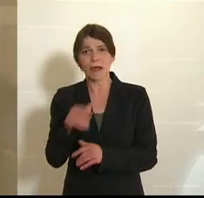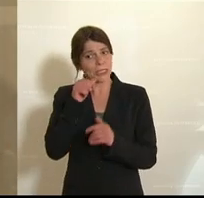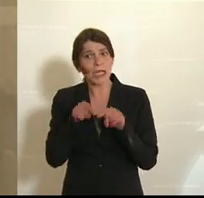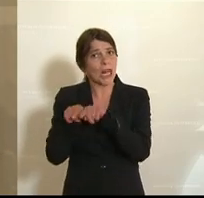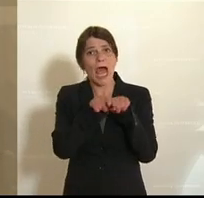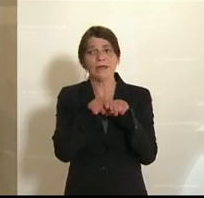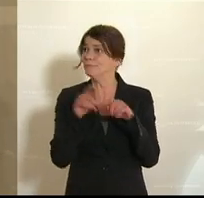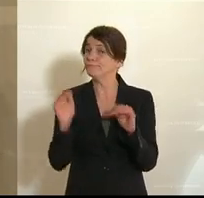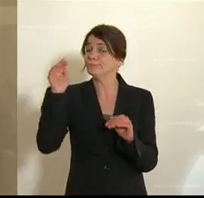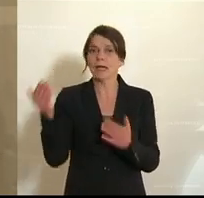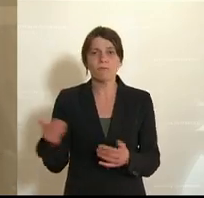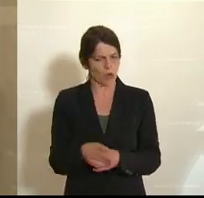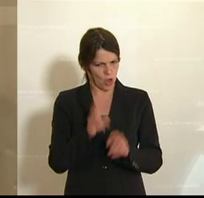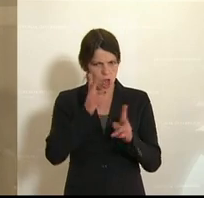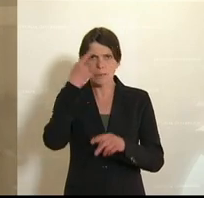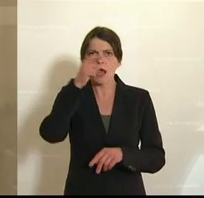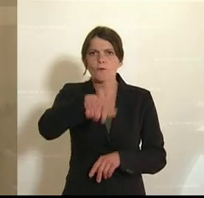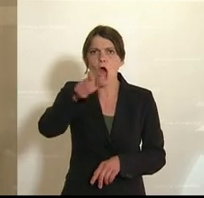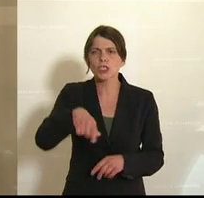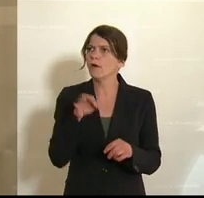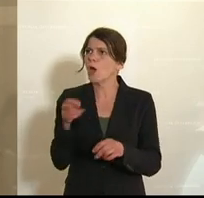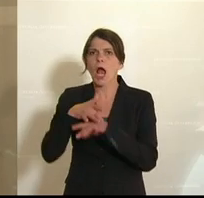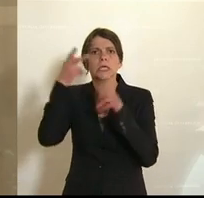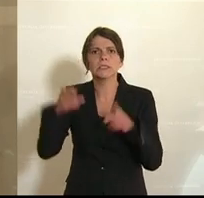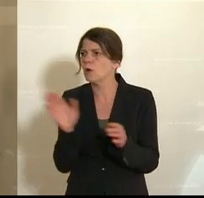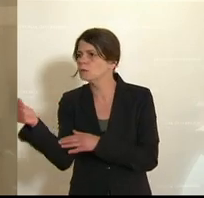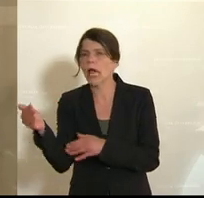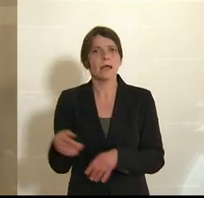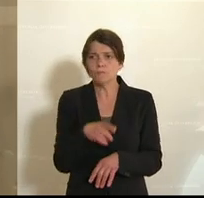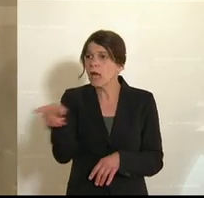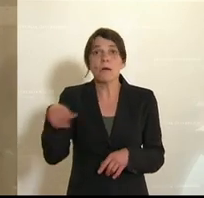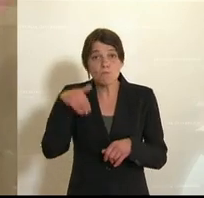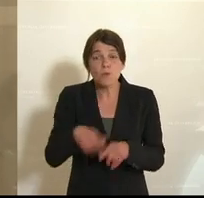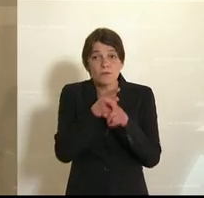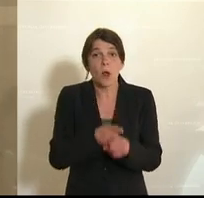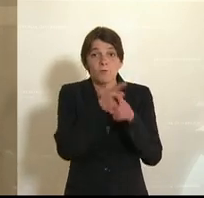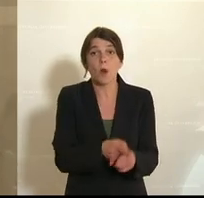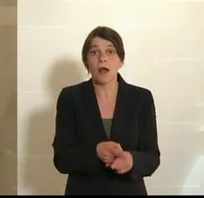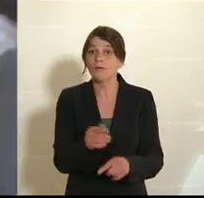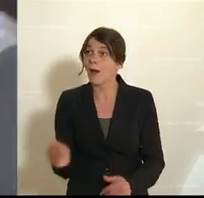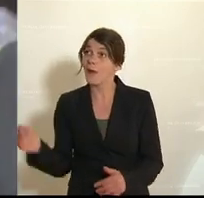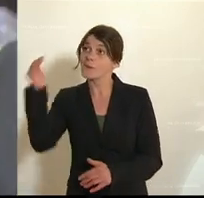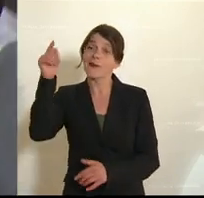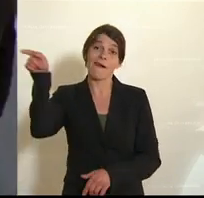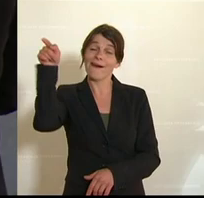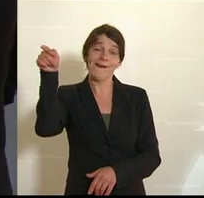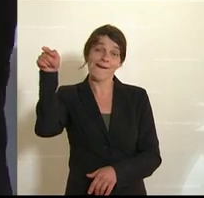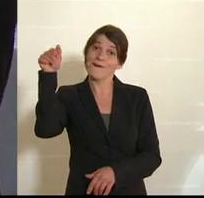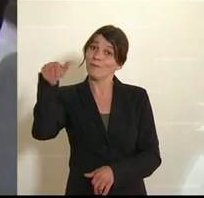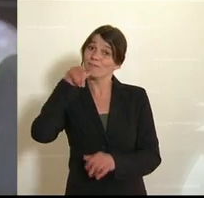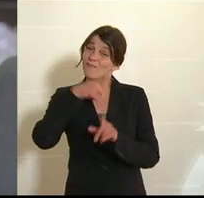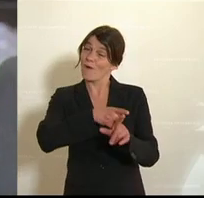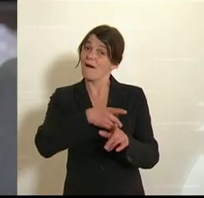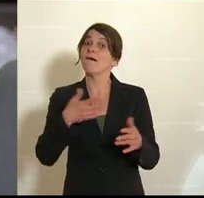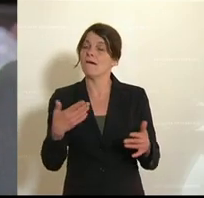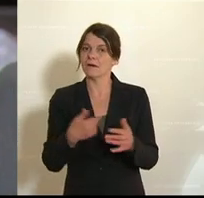für das gemeine Volk gilt, das, was für den Wirten ums Eck gilt, das gilt für eine ganz spezielle Riege eben nicht. So, und jetzt komme ich noch zum Herrn